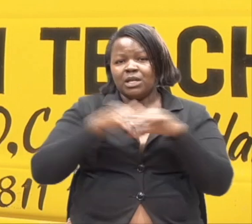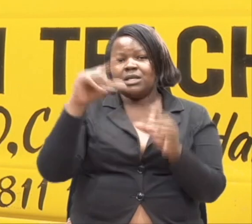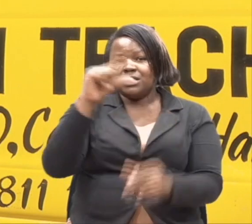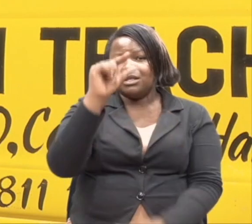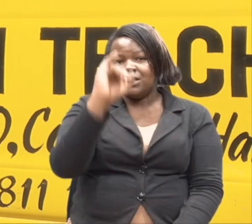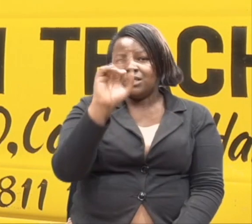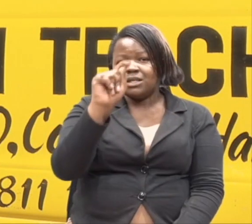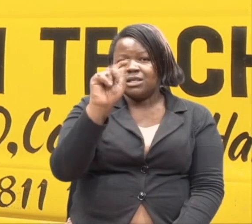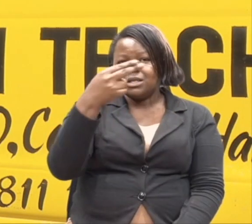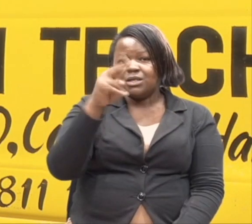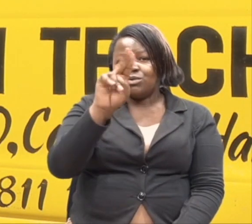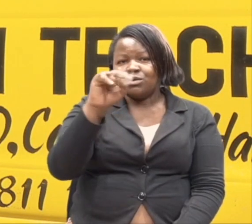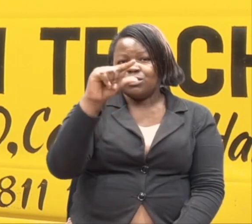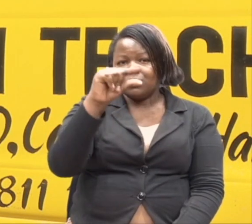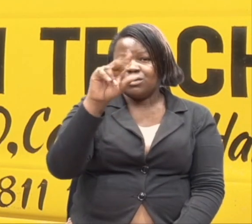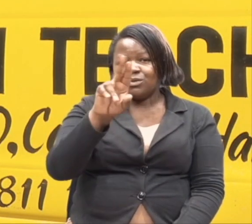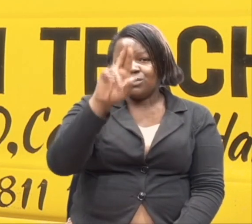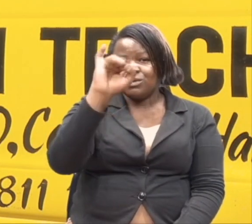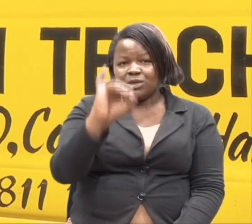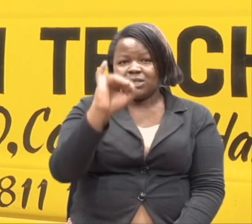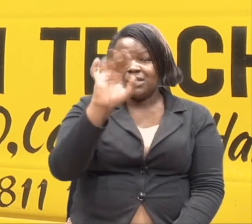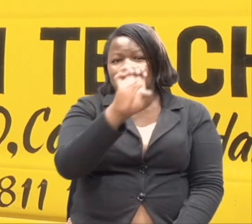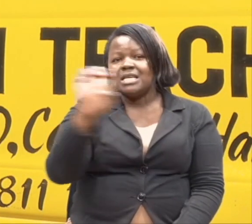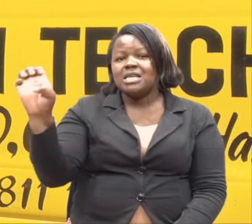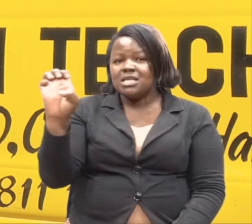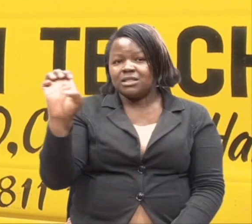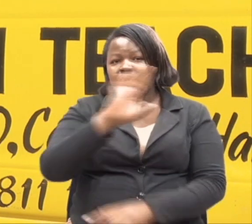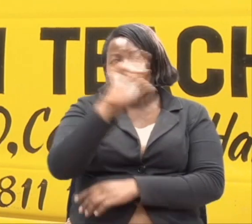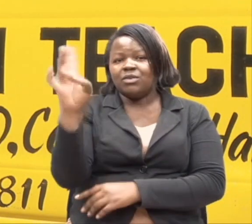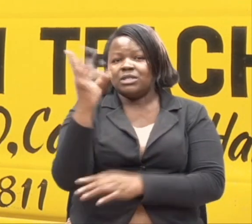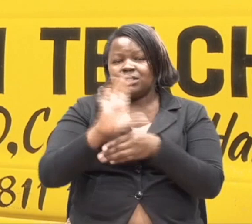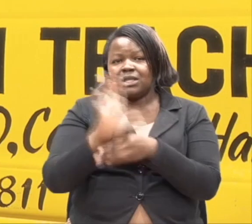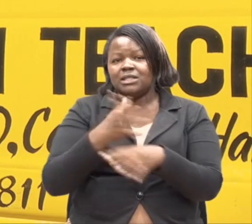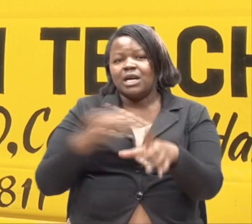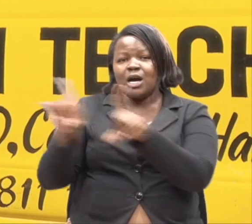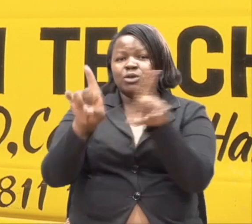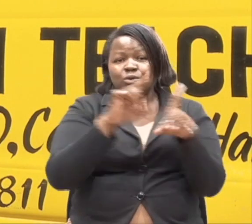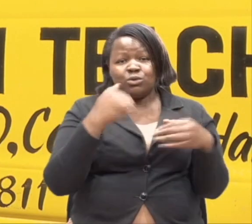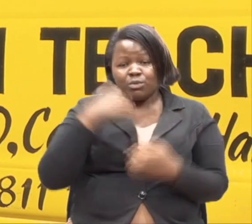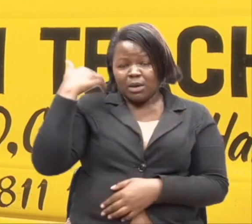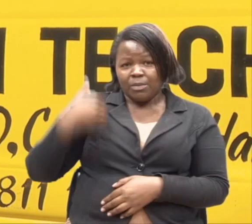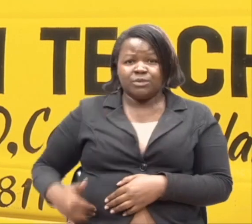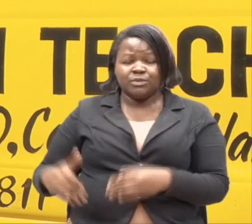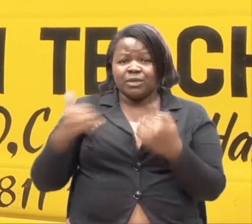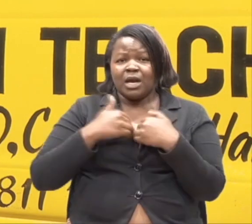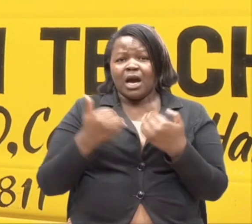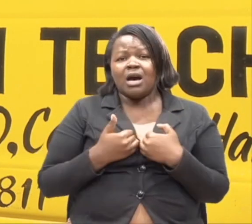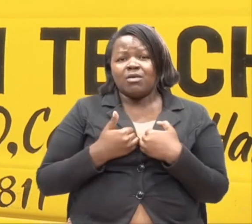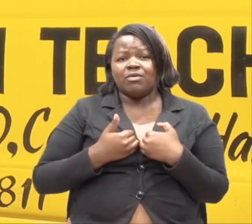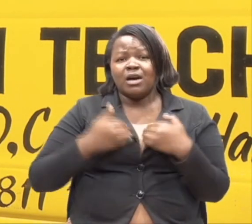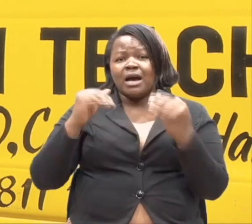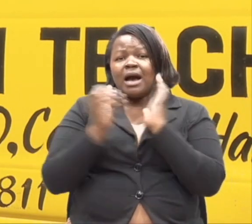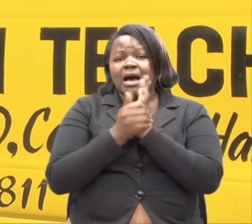Gedongori East SDA. Na pia Pastor Kamau mungu wa memusaidia ana jonsi ya